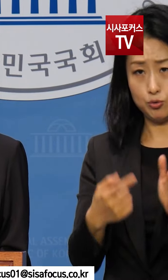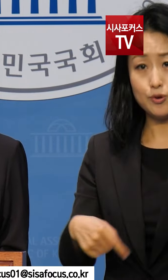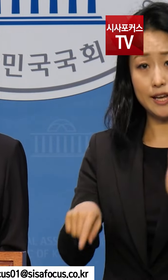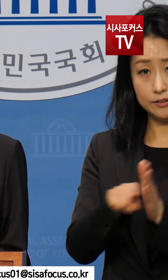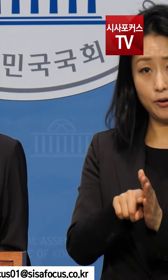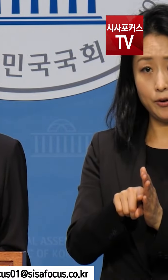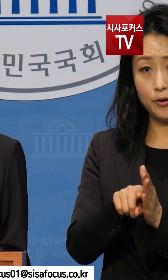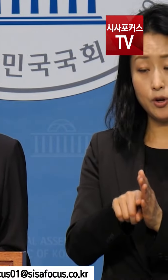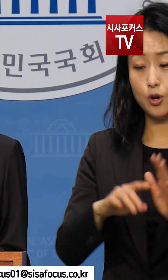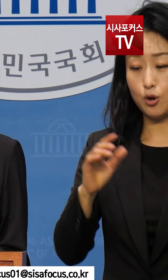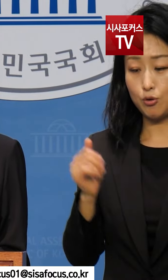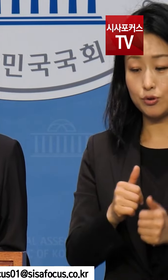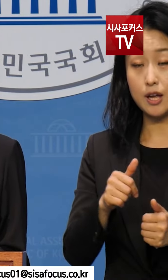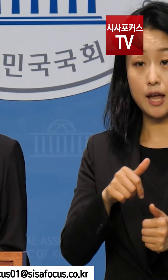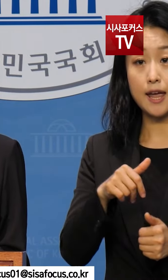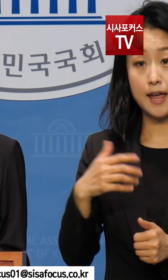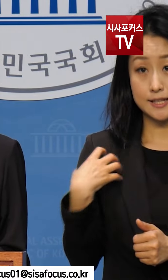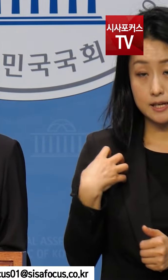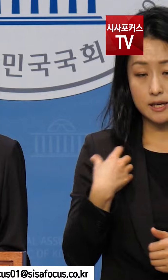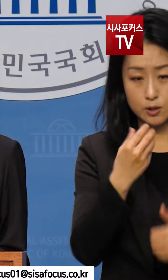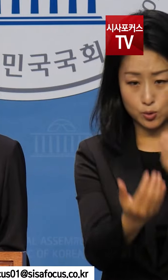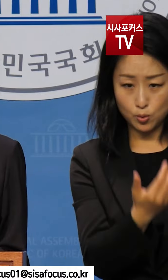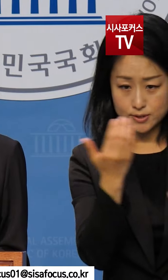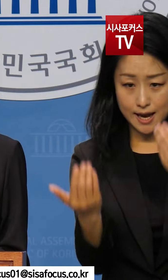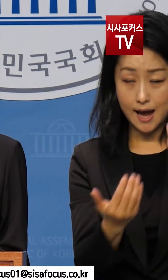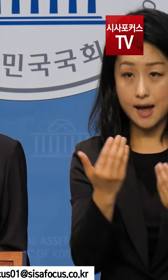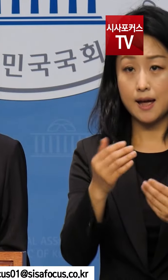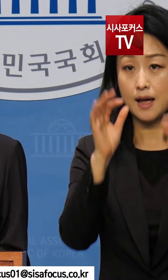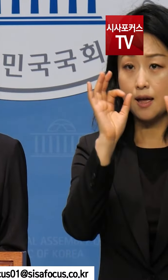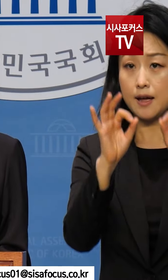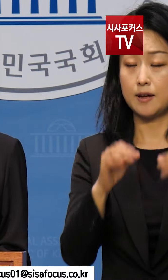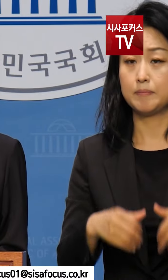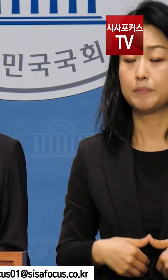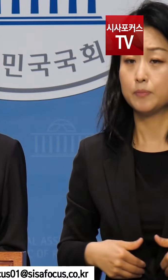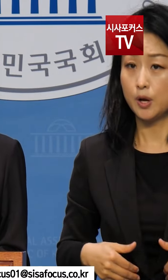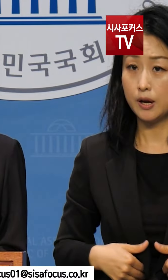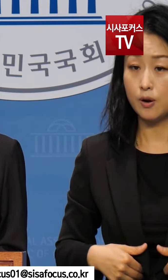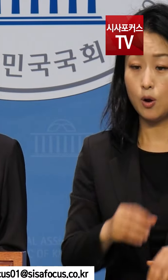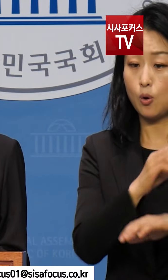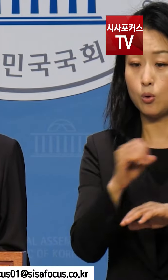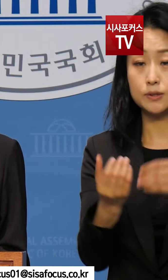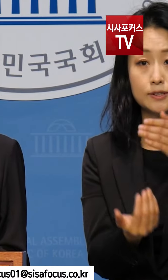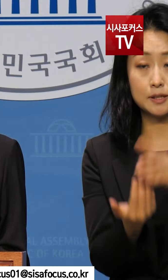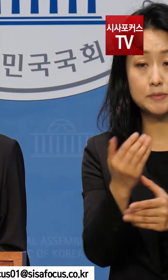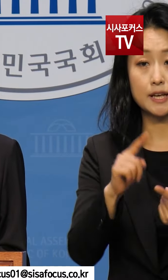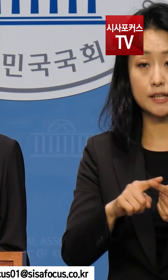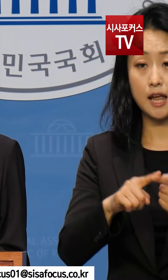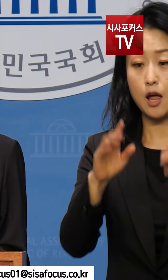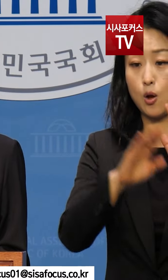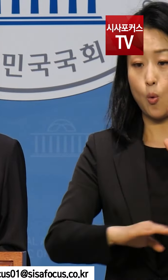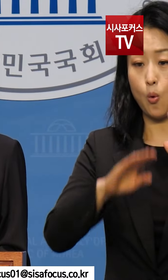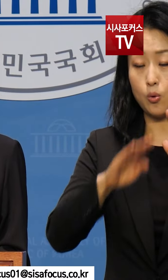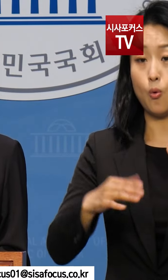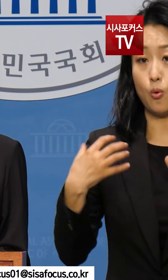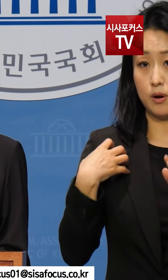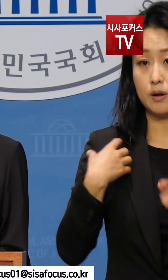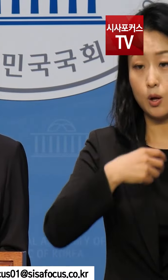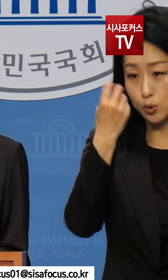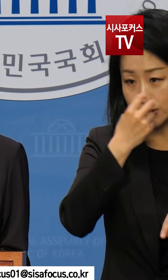위해서라도 국회 차원의 국정조사는 반드시 필요합니다. 5성 참사에 대한 공적 차원의 조사는